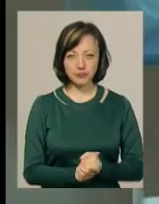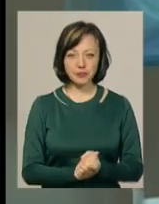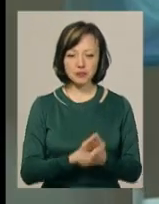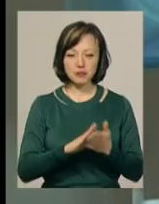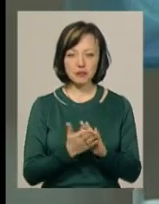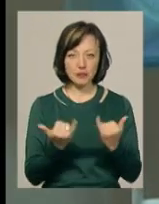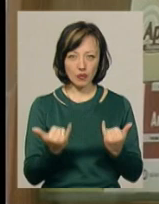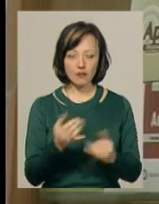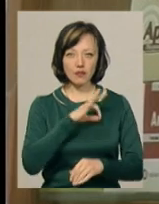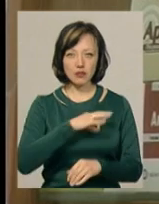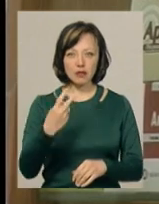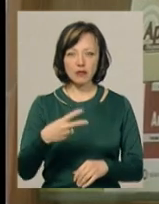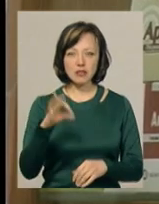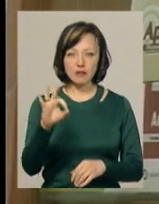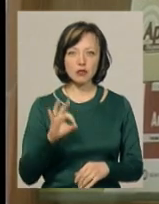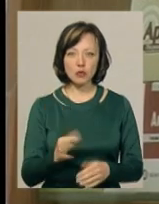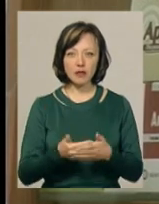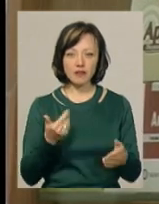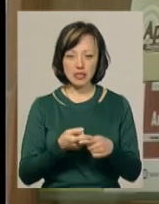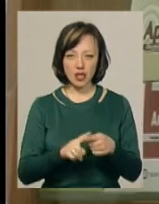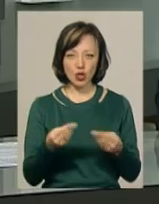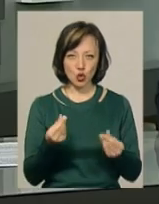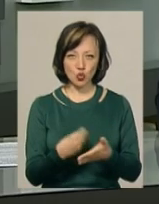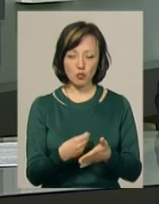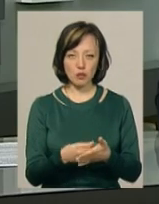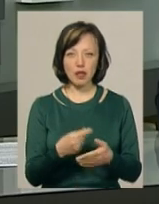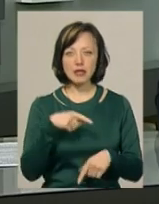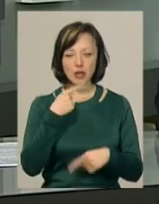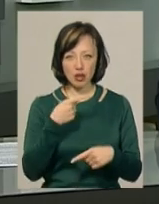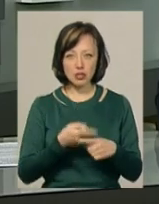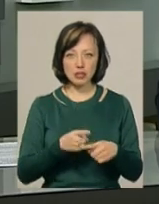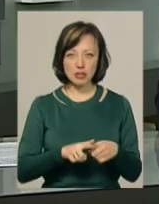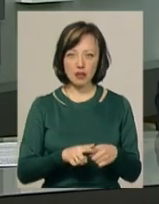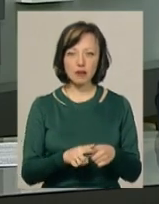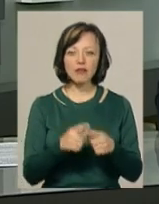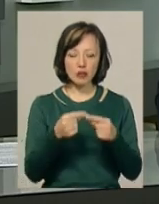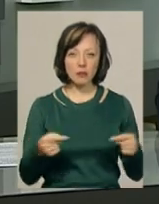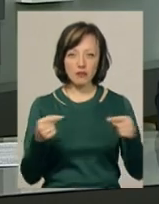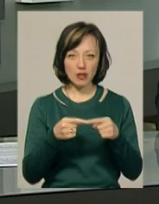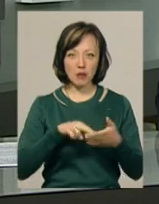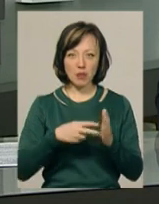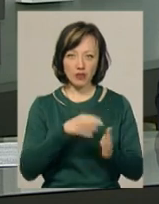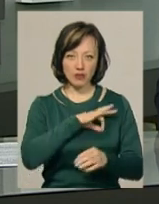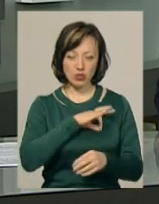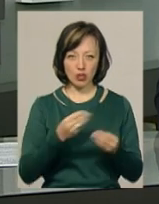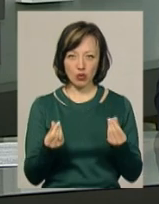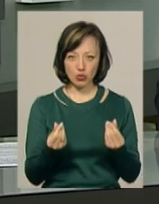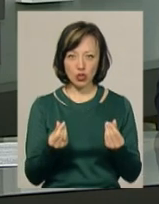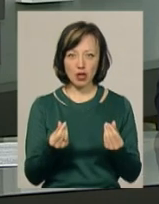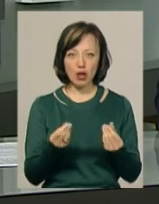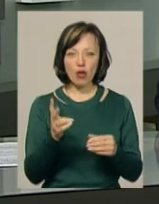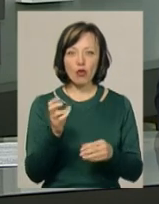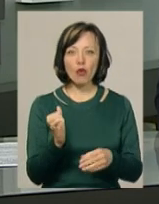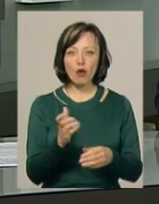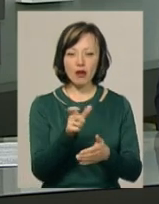Станом на сьогодні використано 20% від цієї суми. І це, запевняє Ольга Трач, відповідає плану використання коштів. До випуску